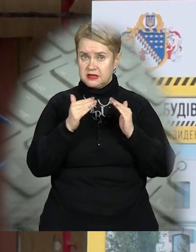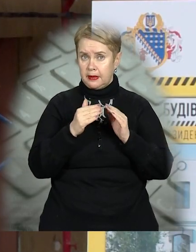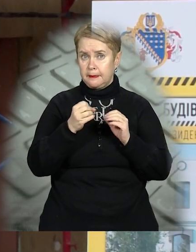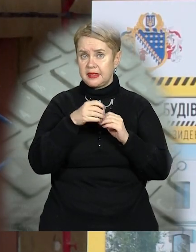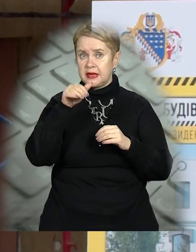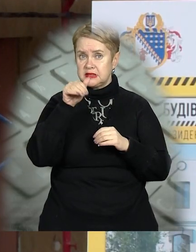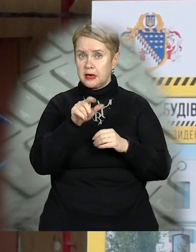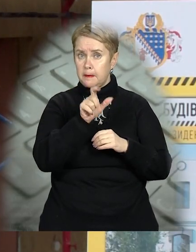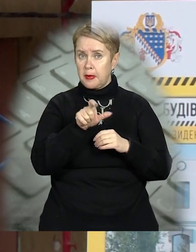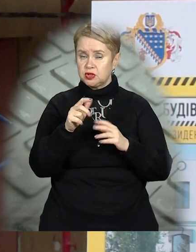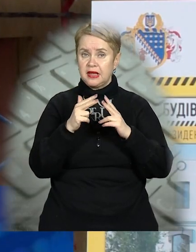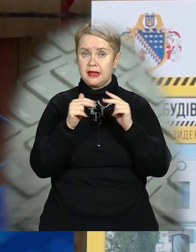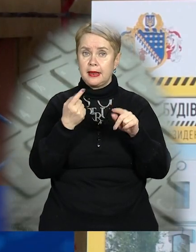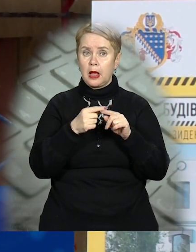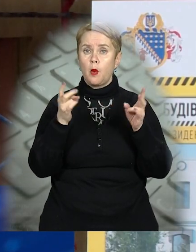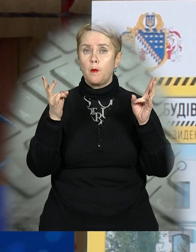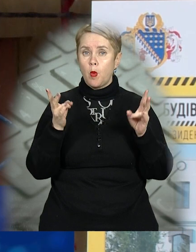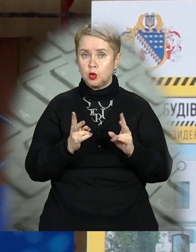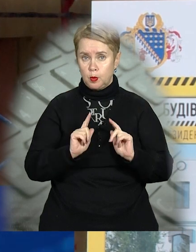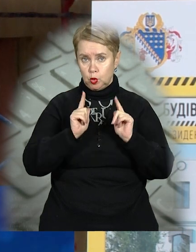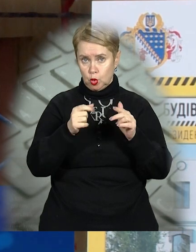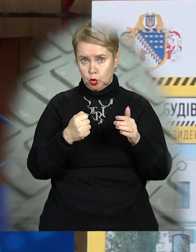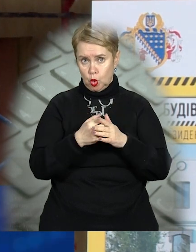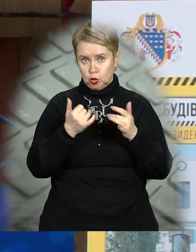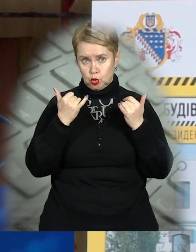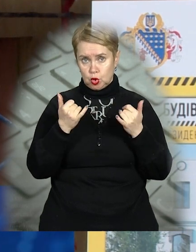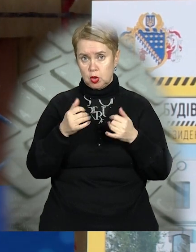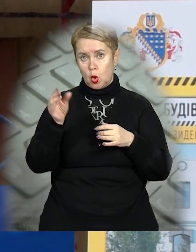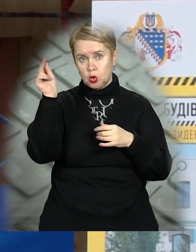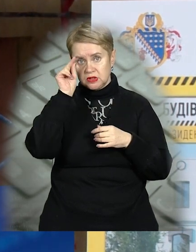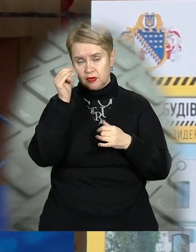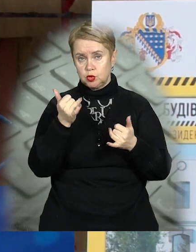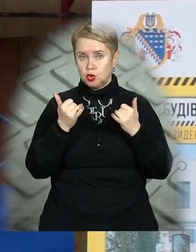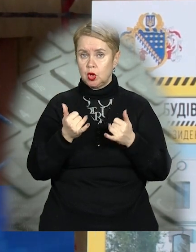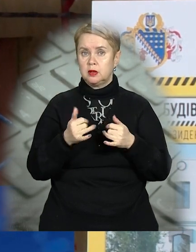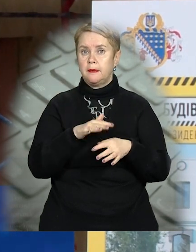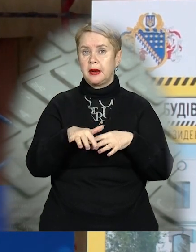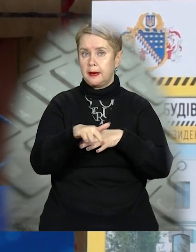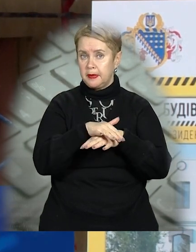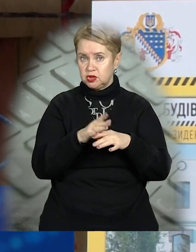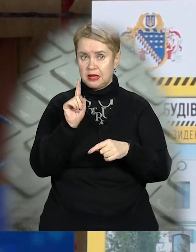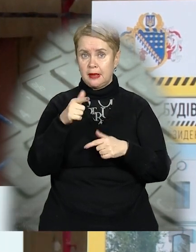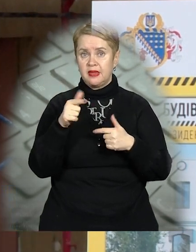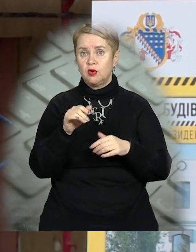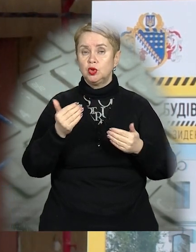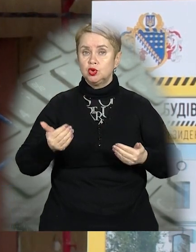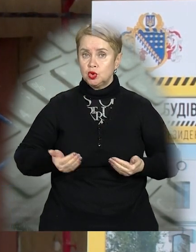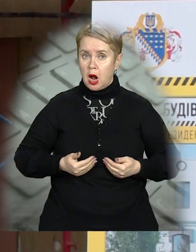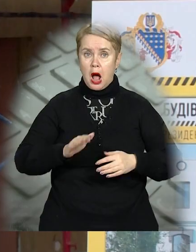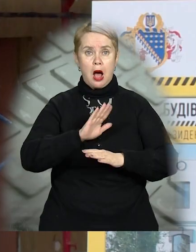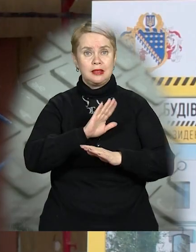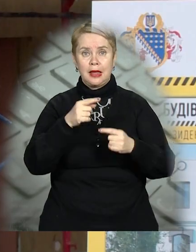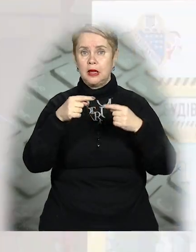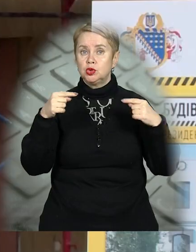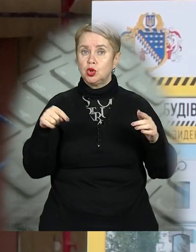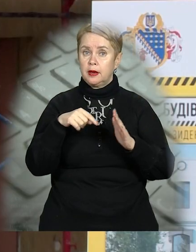15 тисяч мешканців Дніпра, які потребують доступу до сучасної освіти, до сучасних освітніх приміщень, саме там, де вони живуть, а не в